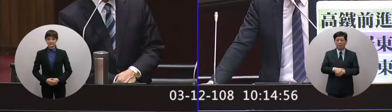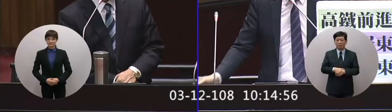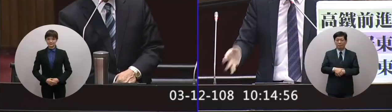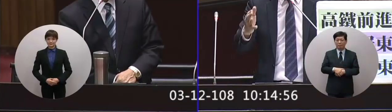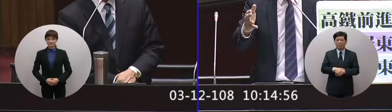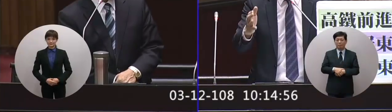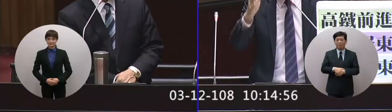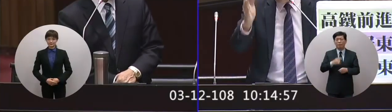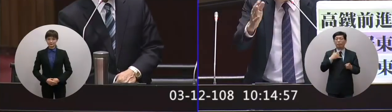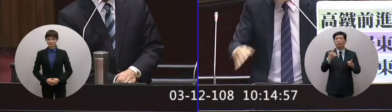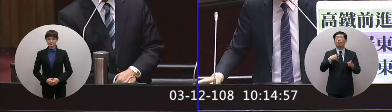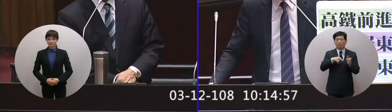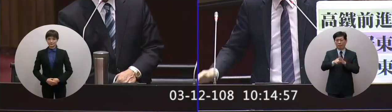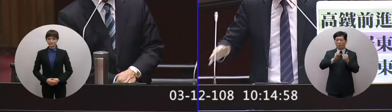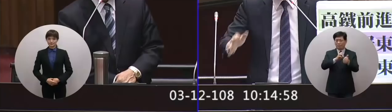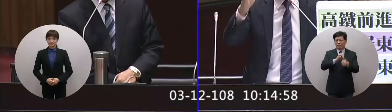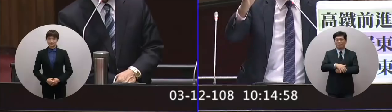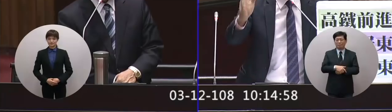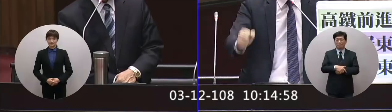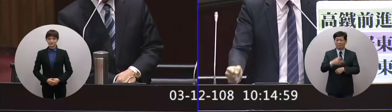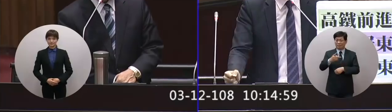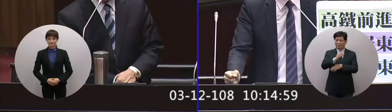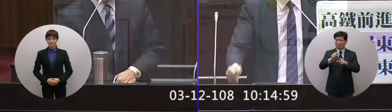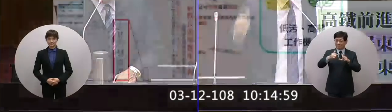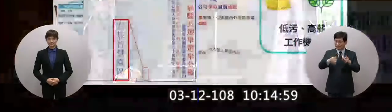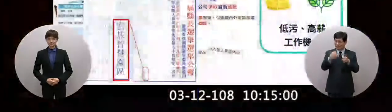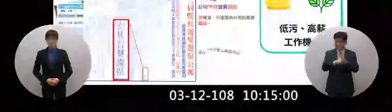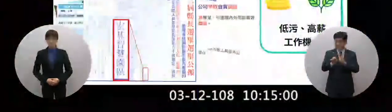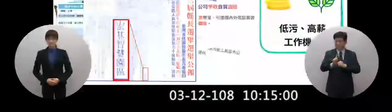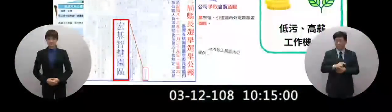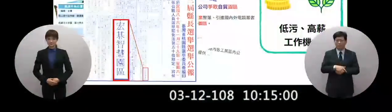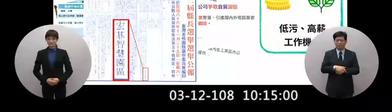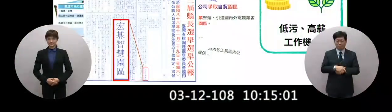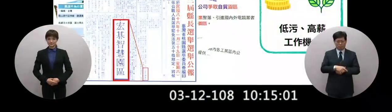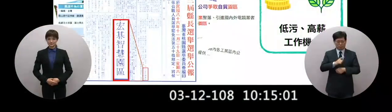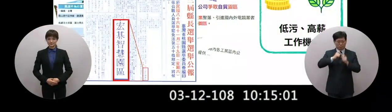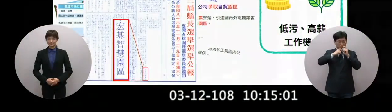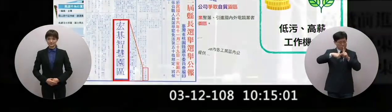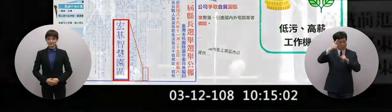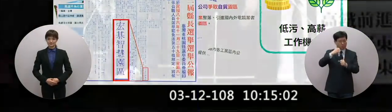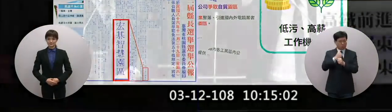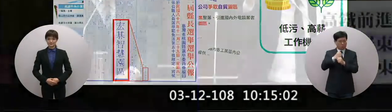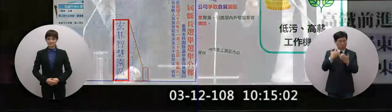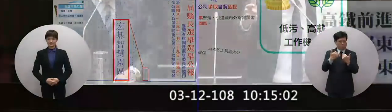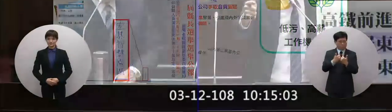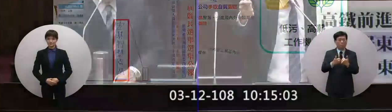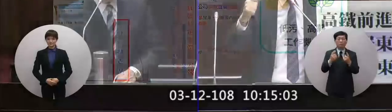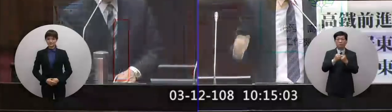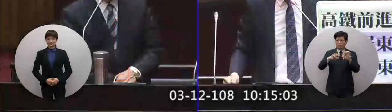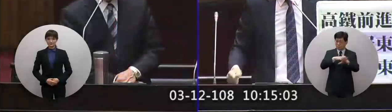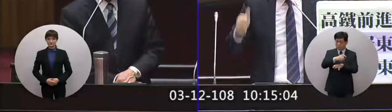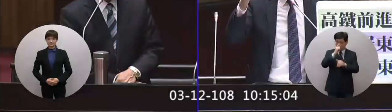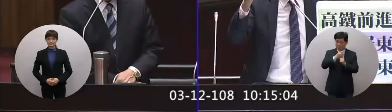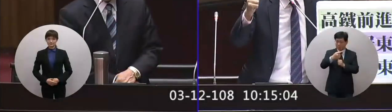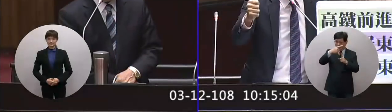好就直接說了啦因為科學園區代表什麼代表高品質的就業機會對環境